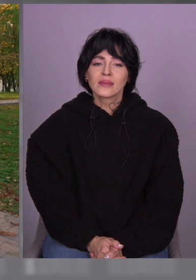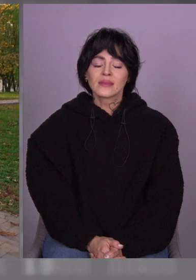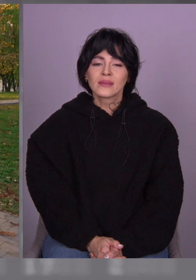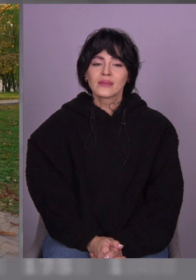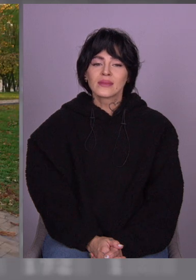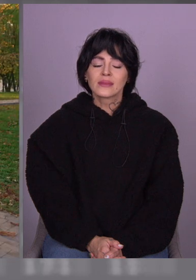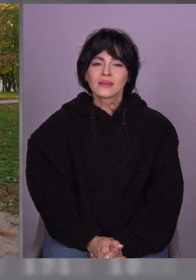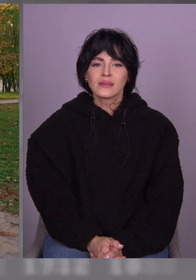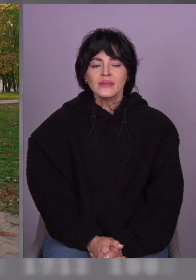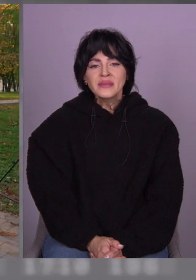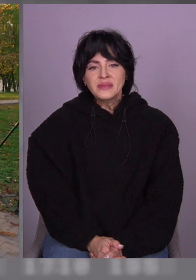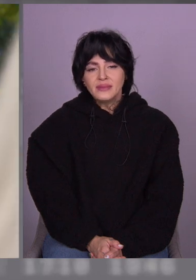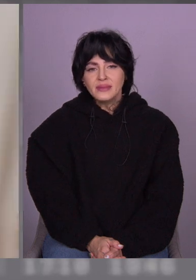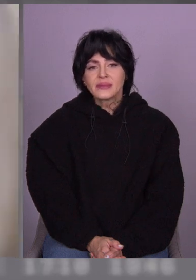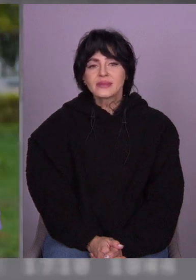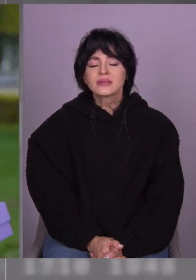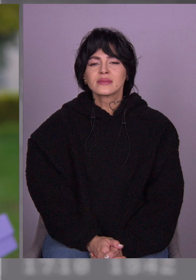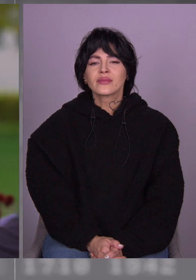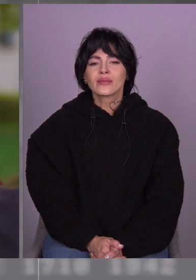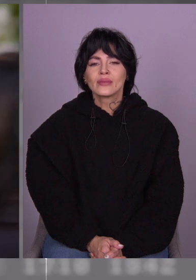Ай, прийняти.